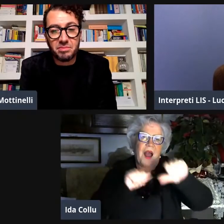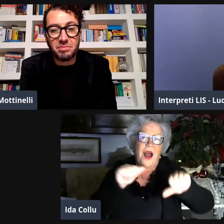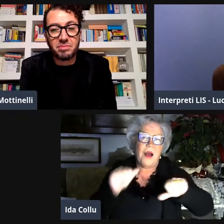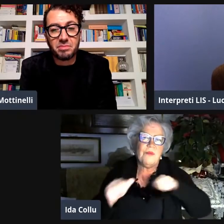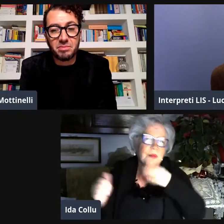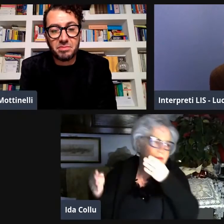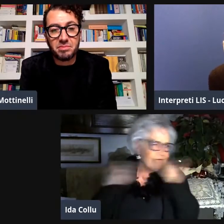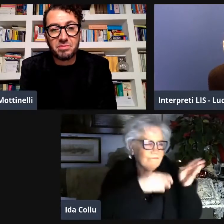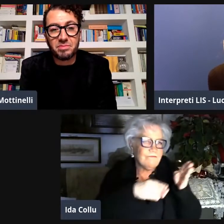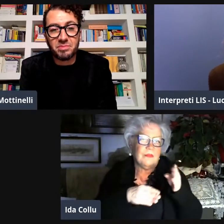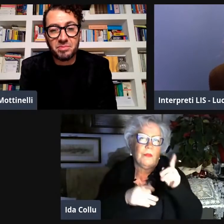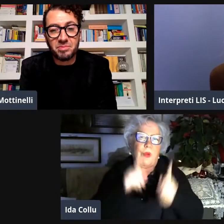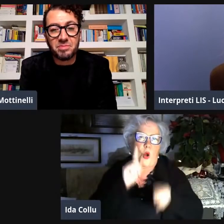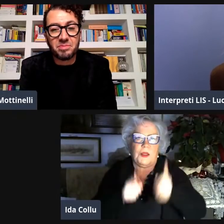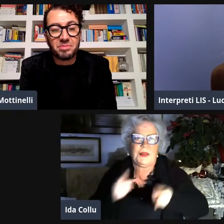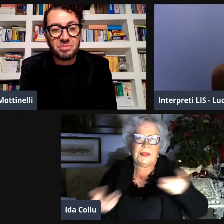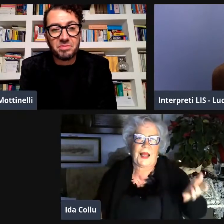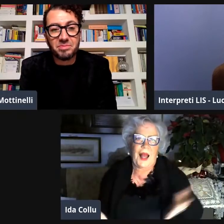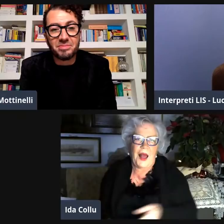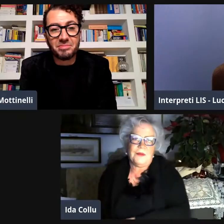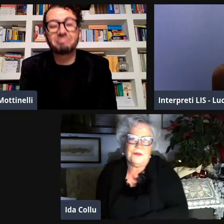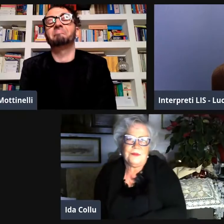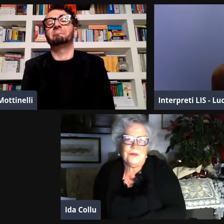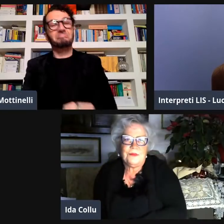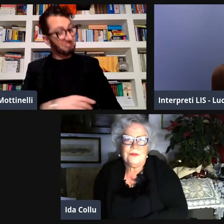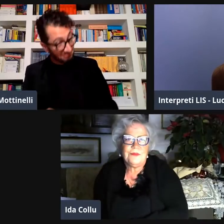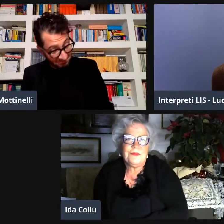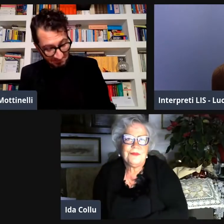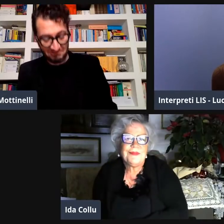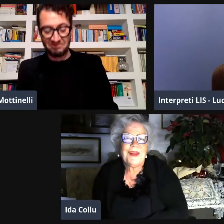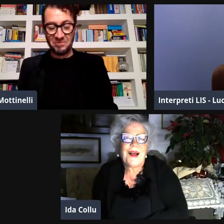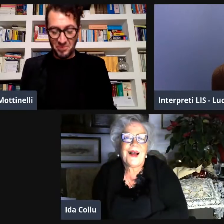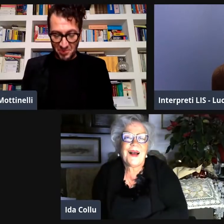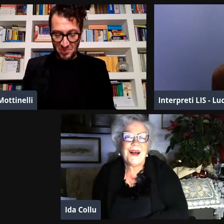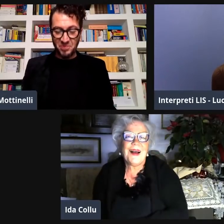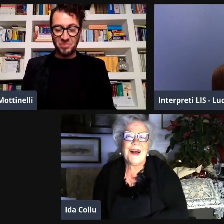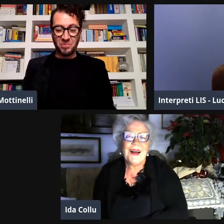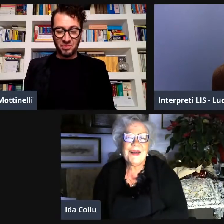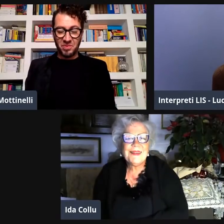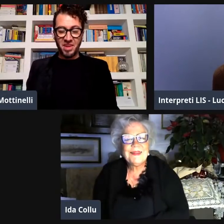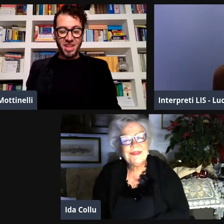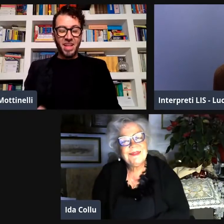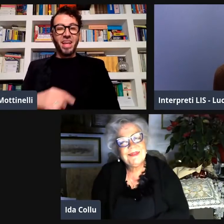personale, le esperienze di vita, mi hanno fatto cambiare percorso ed entrare in politica.